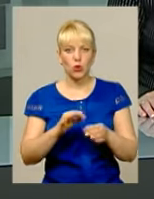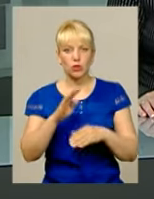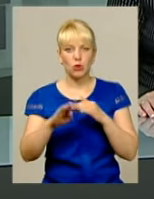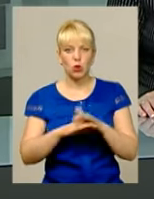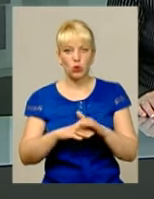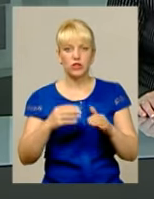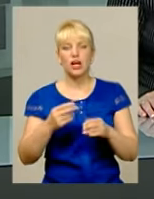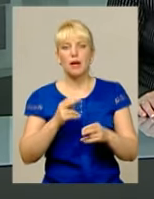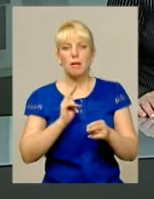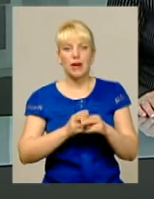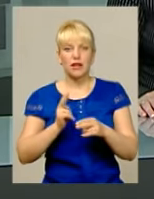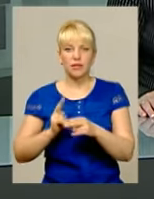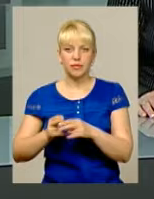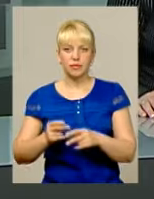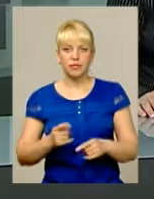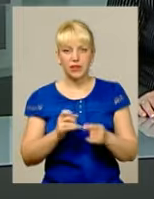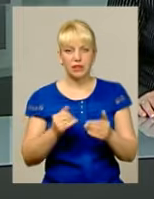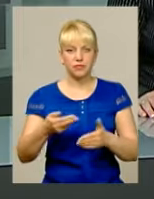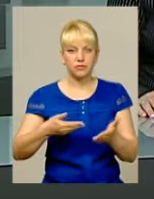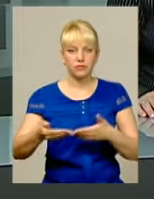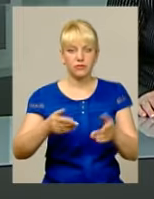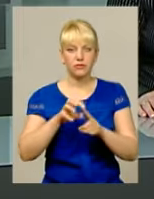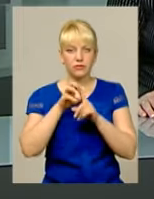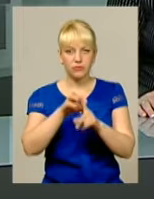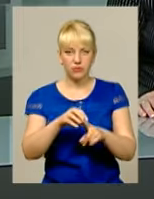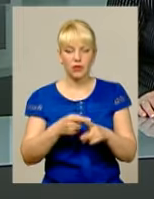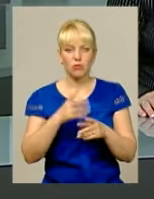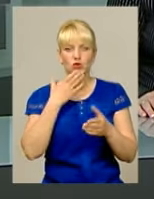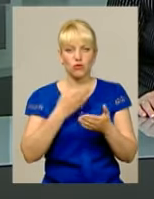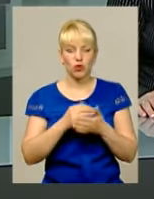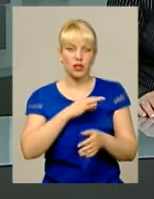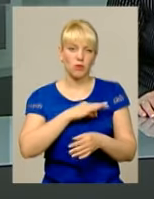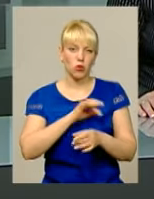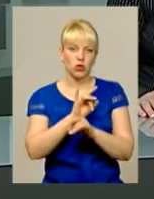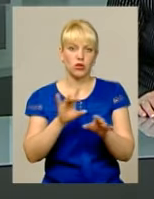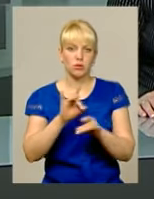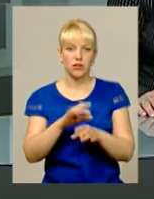переправи та долаючи значні відстані Про свої пригоди розповіли й нам